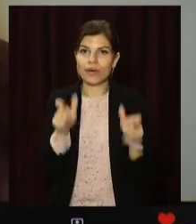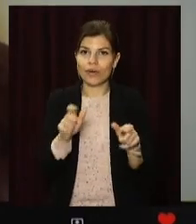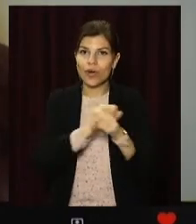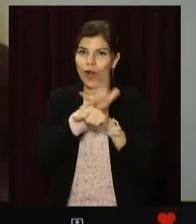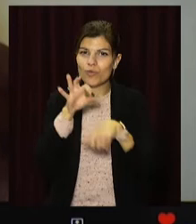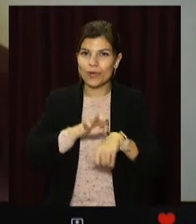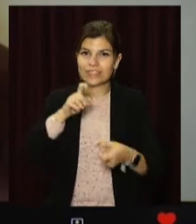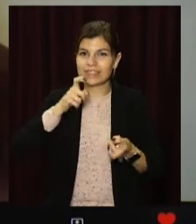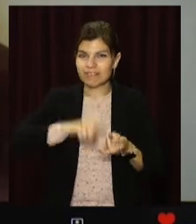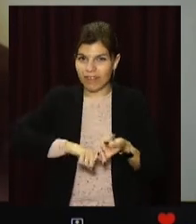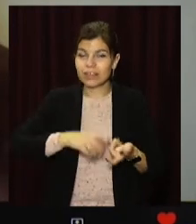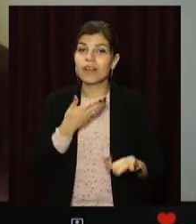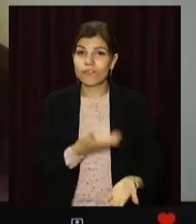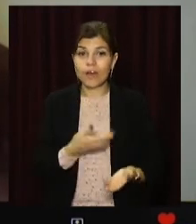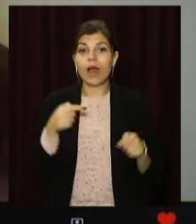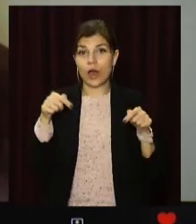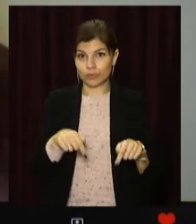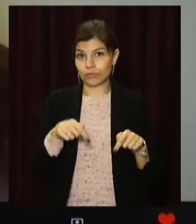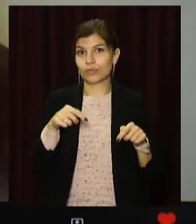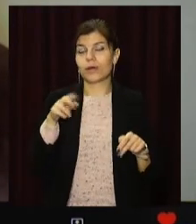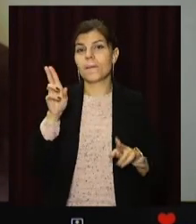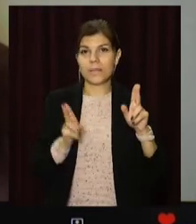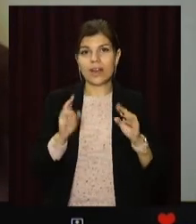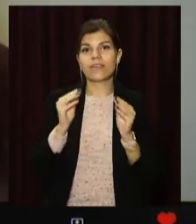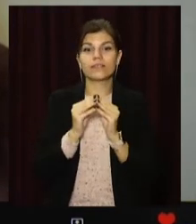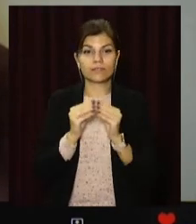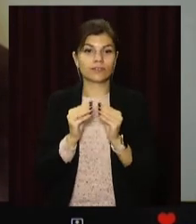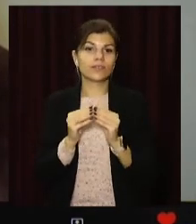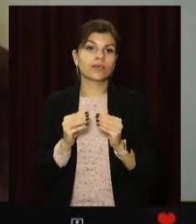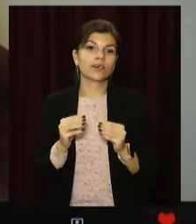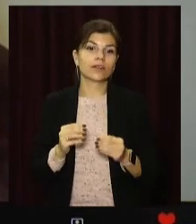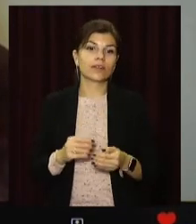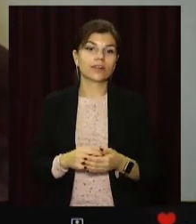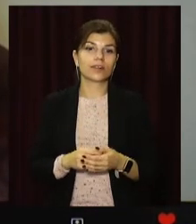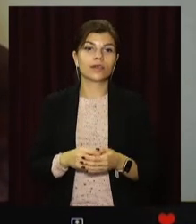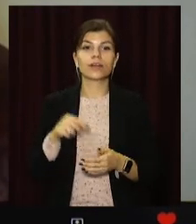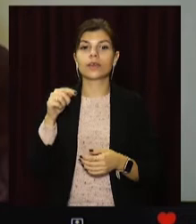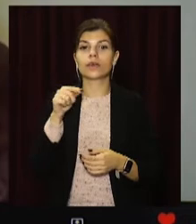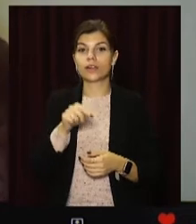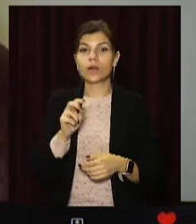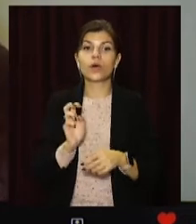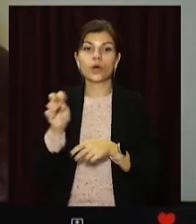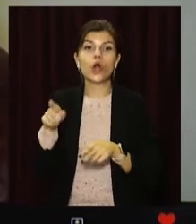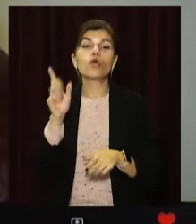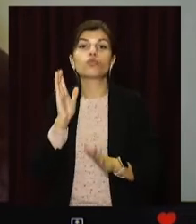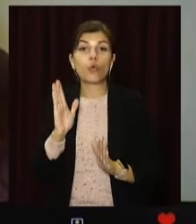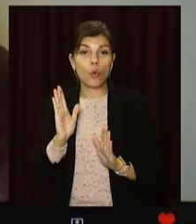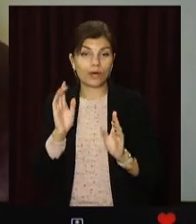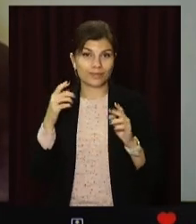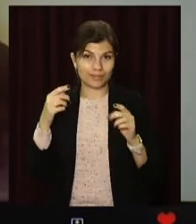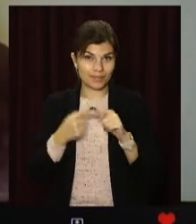дозволили, але там також будуть діяти ці правила 3G. Тобто можуть туди потрапити лише ті, які